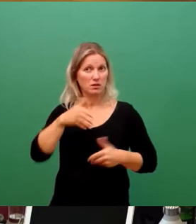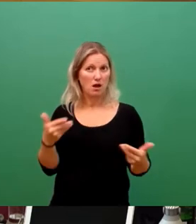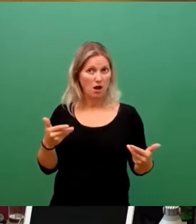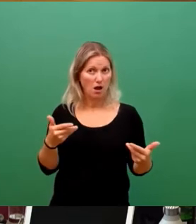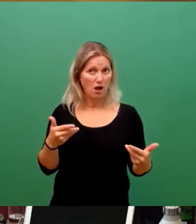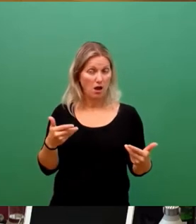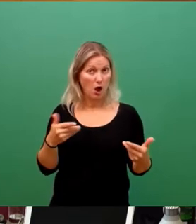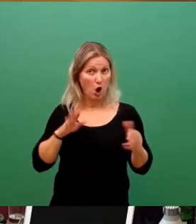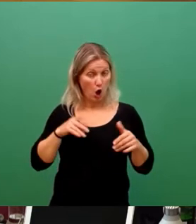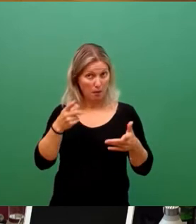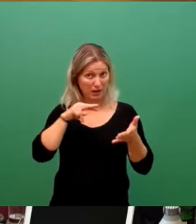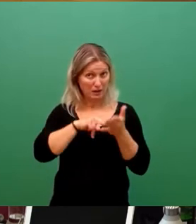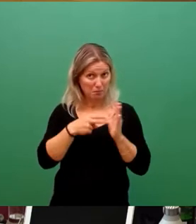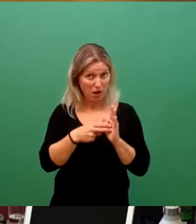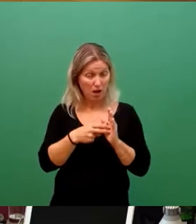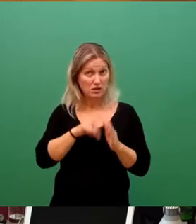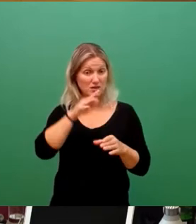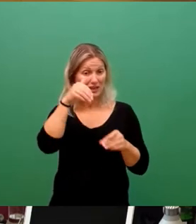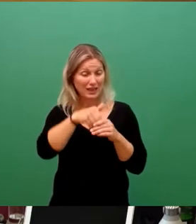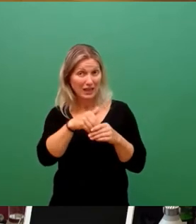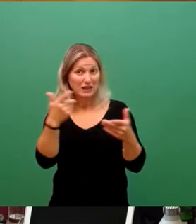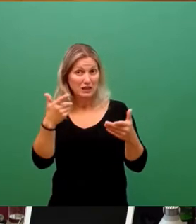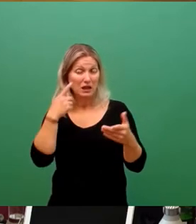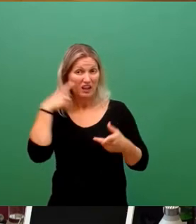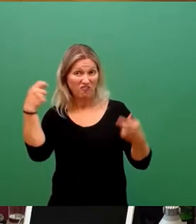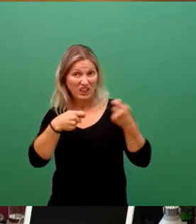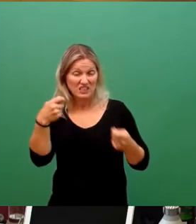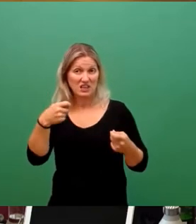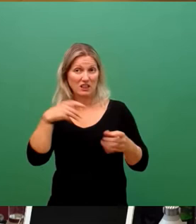eine anteilige Mithilfe und Finanzierung gibt.